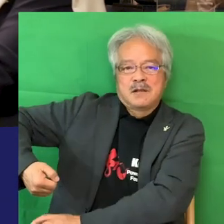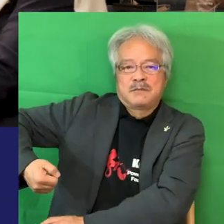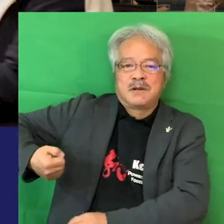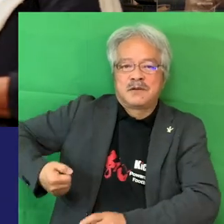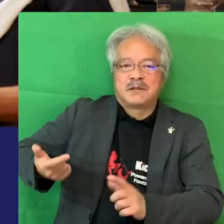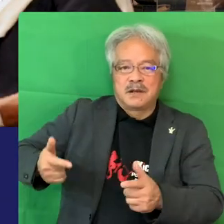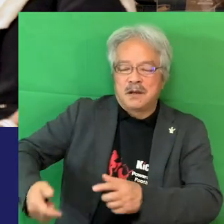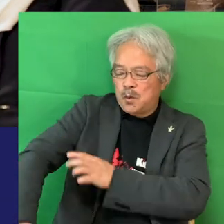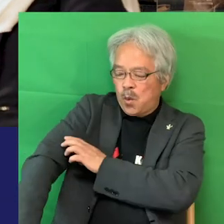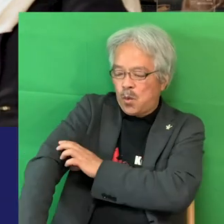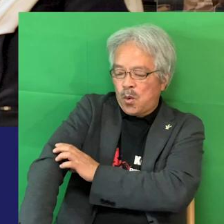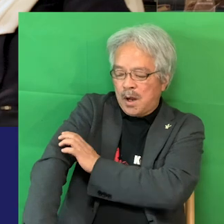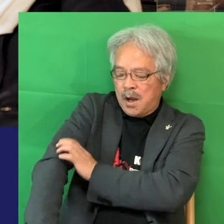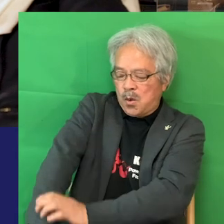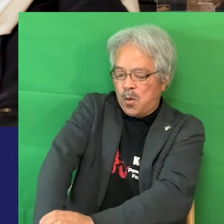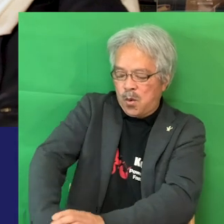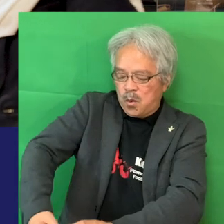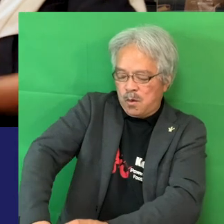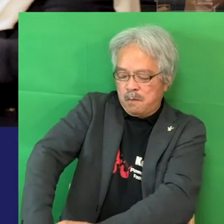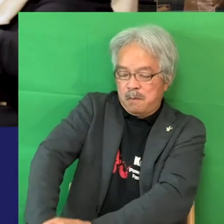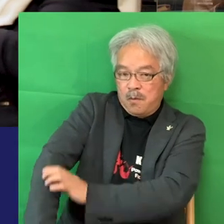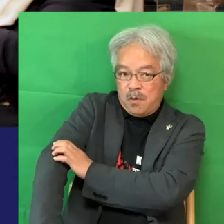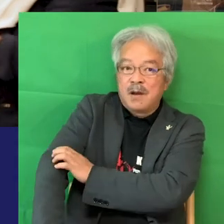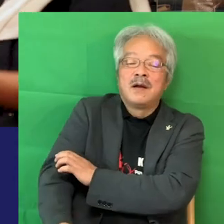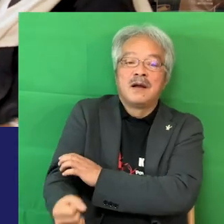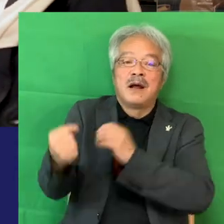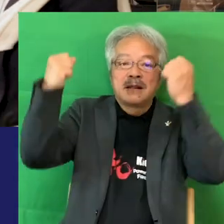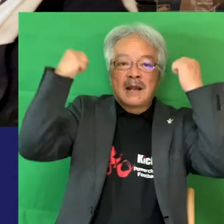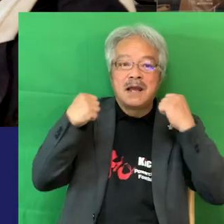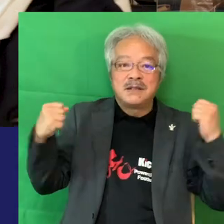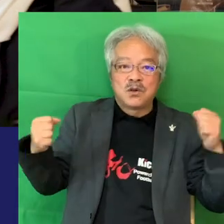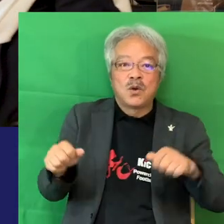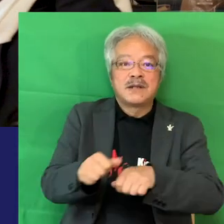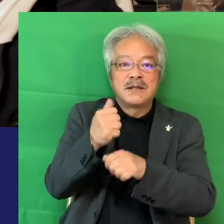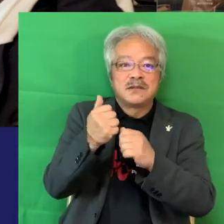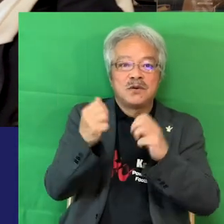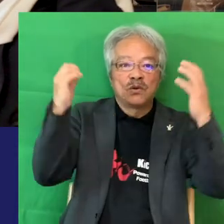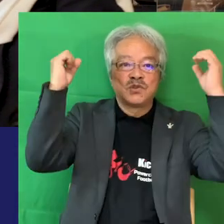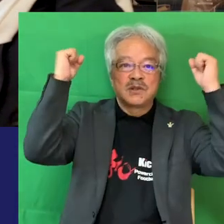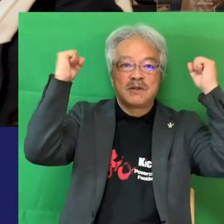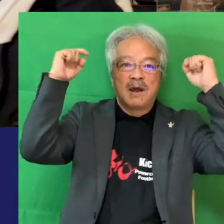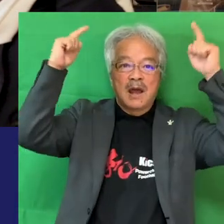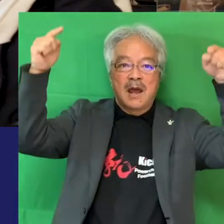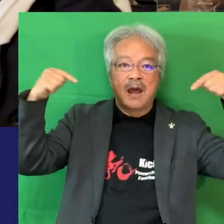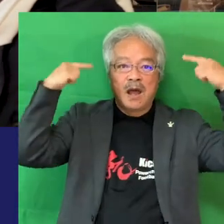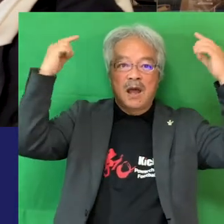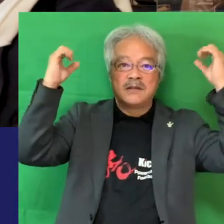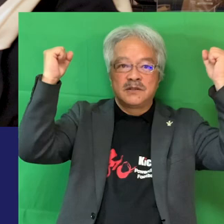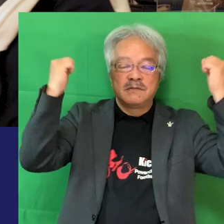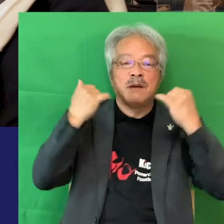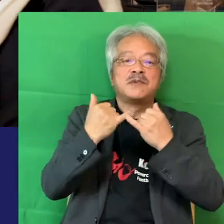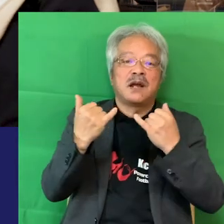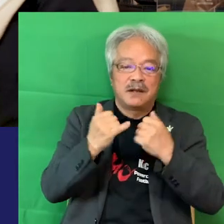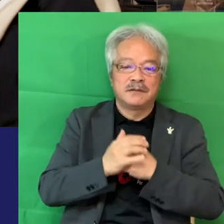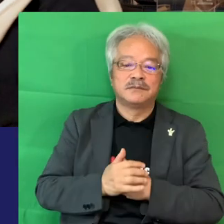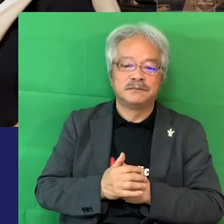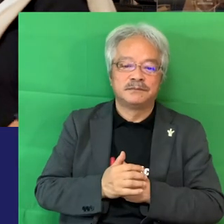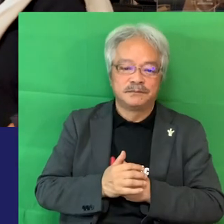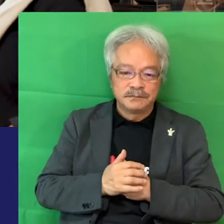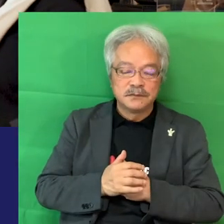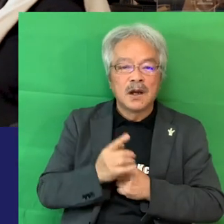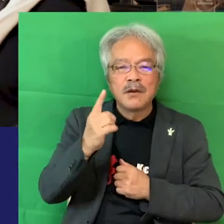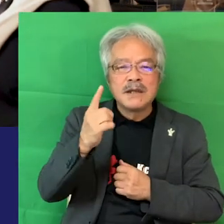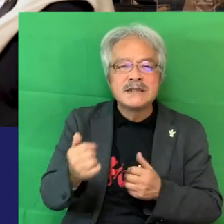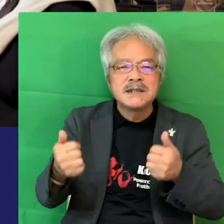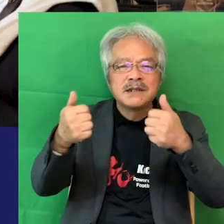からねそうそうそう体操選手の釣り輪状態あれは何一試合